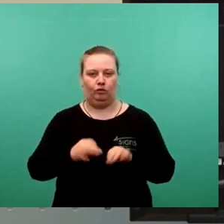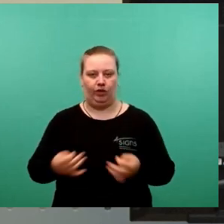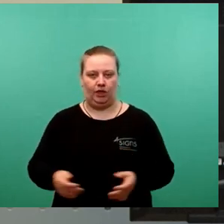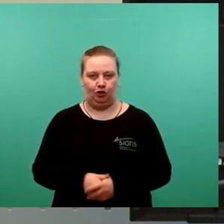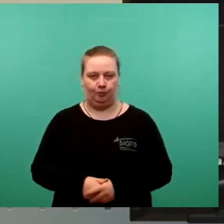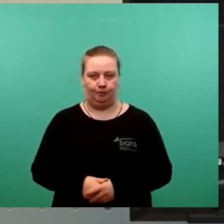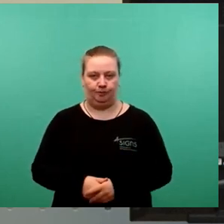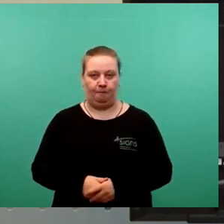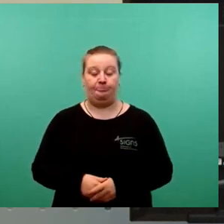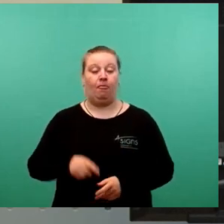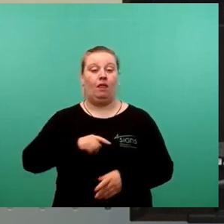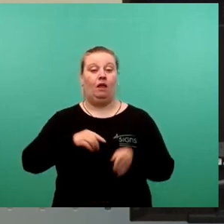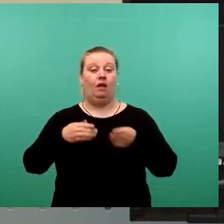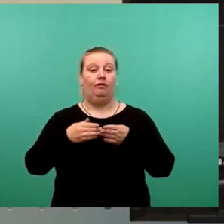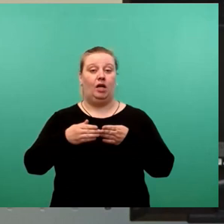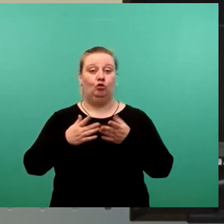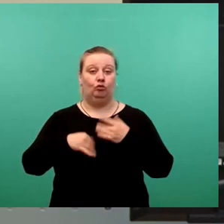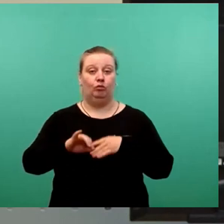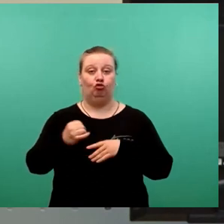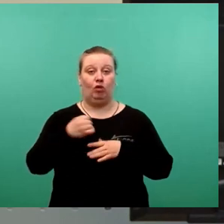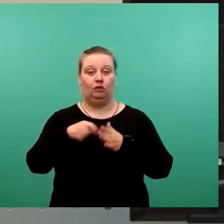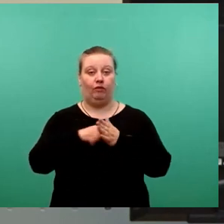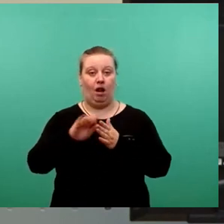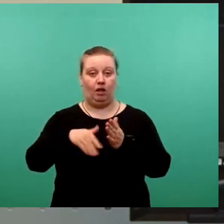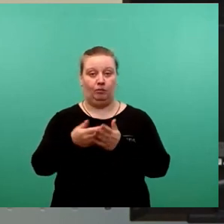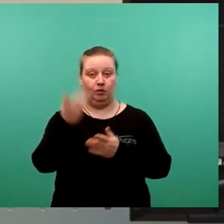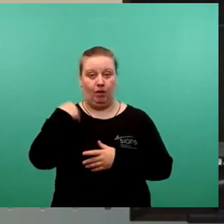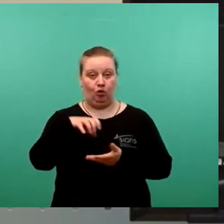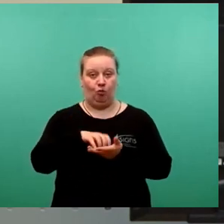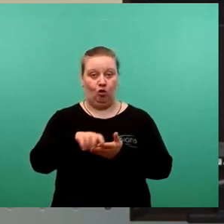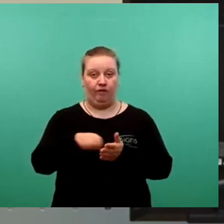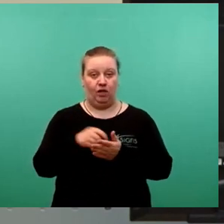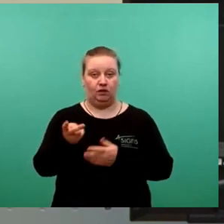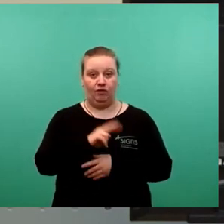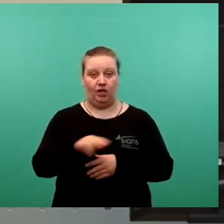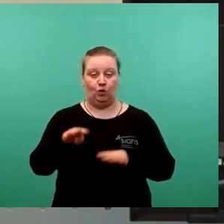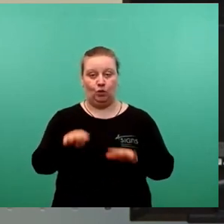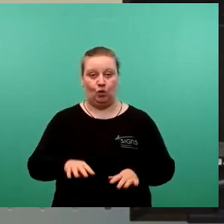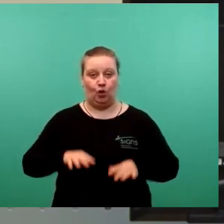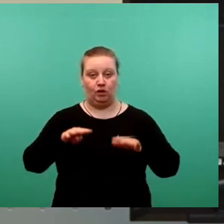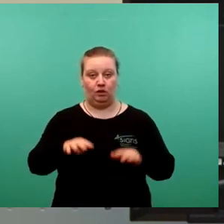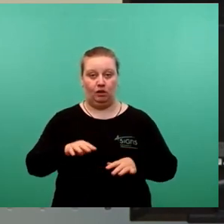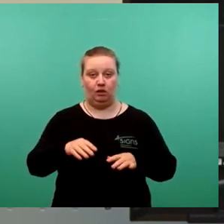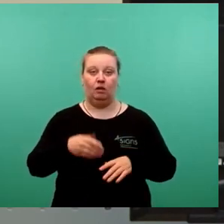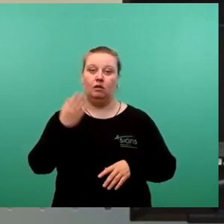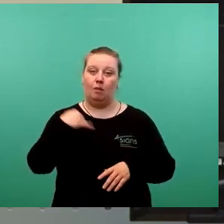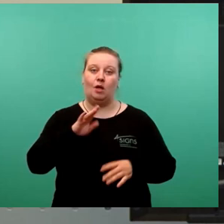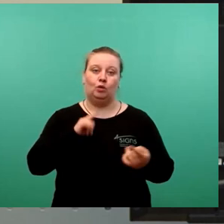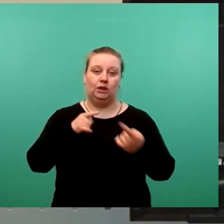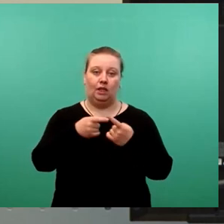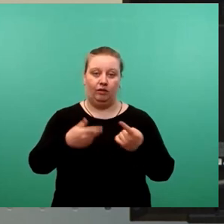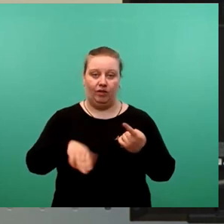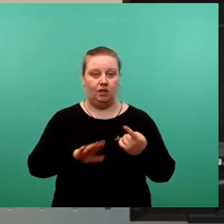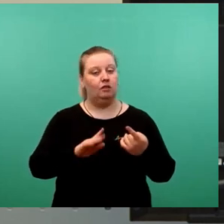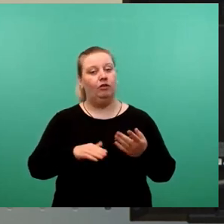Als Fraktion mit dem stärksten Wahlergebnis bei der Kommunalwahl 2019 war es ebenfalls unser Ziel, weiter